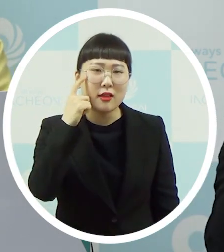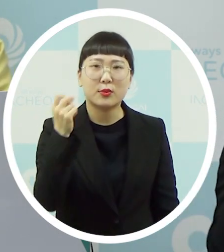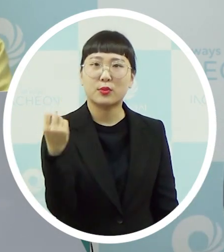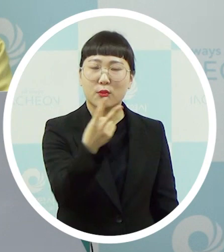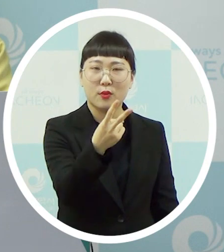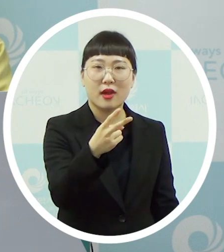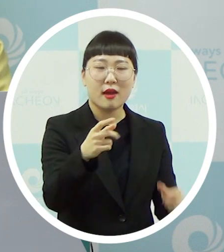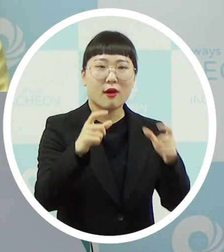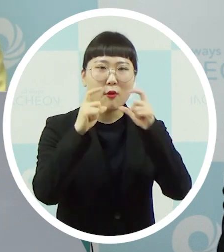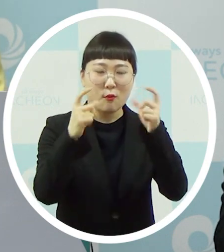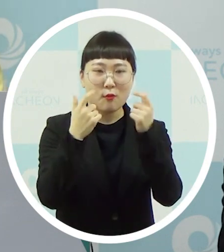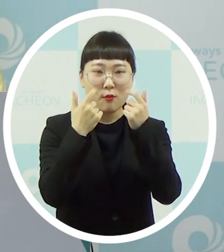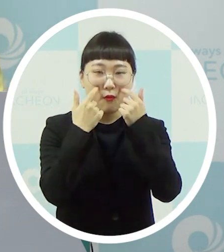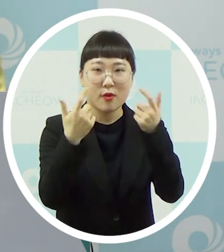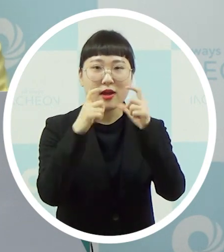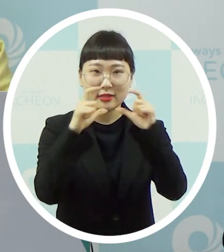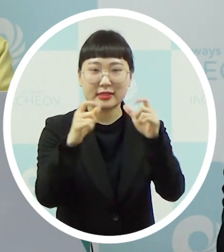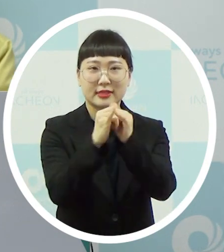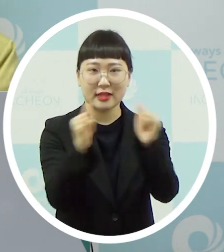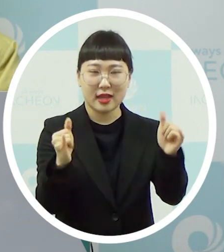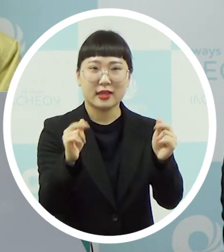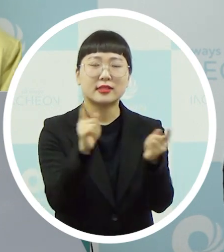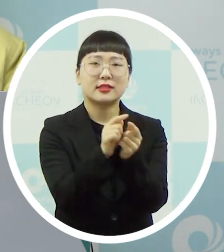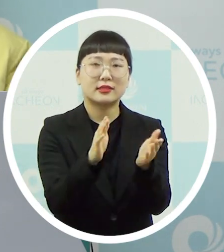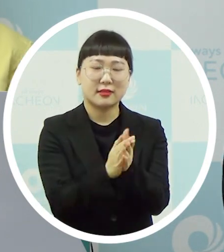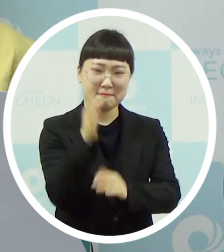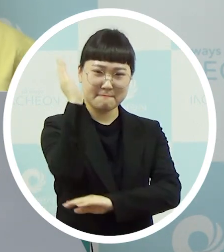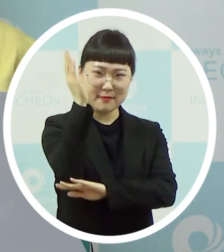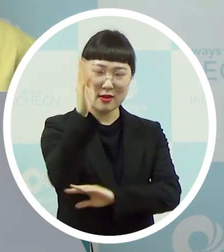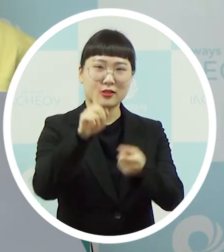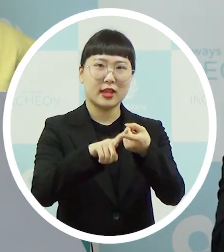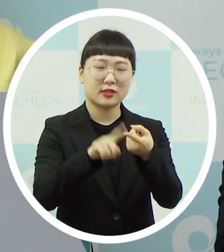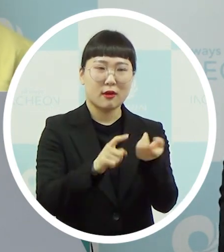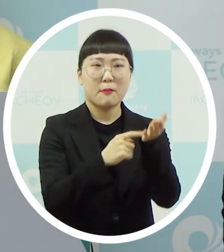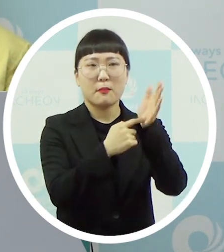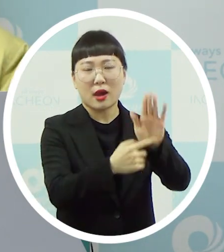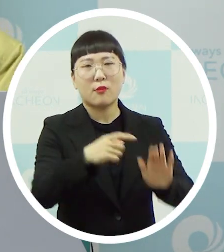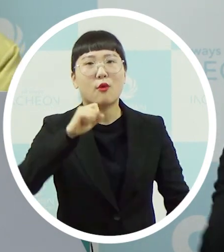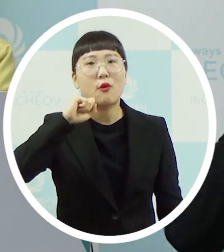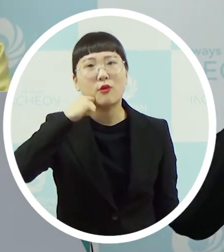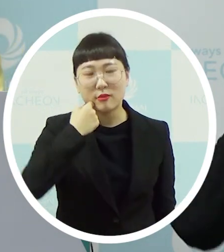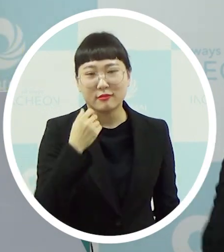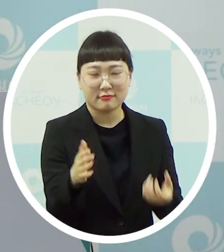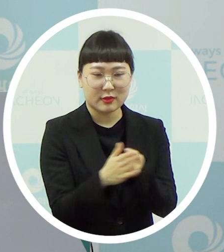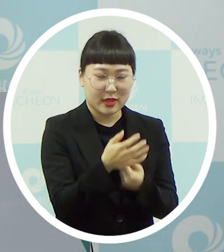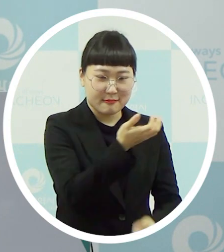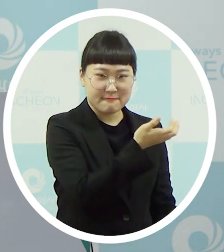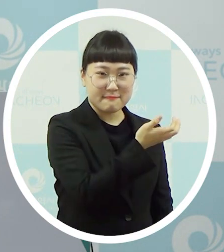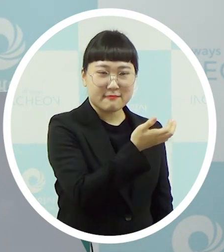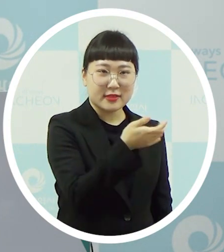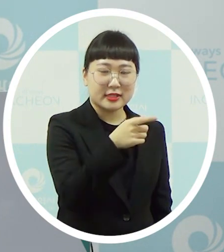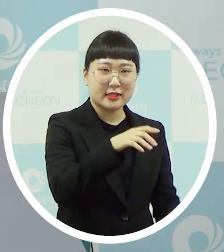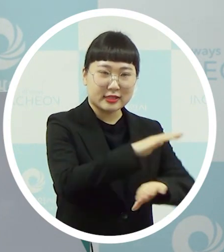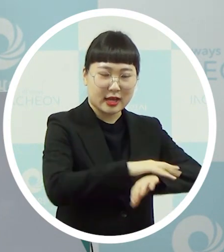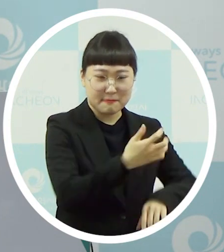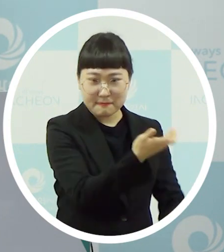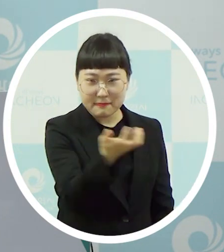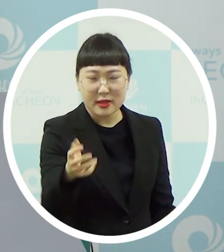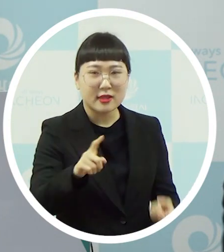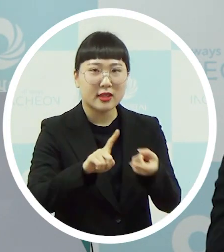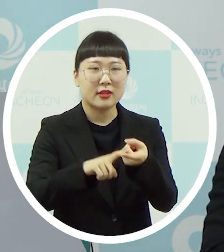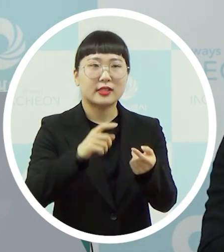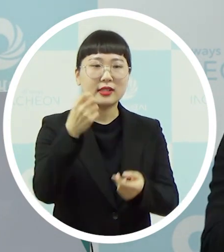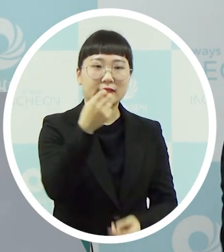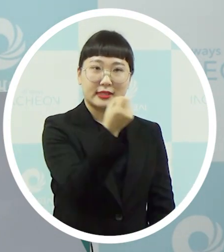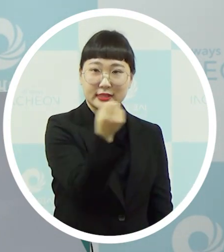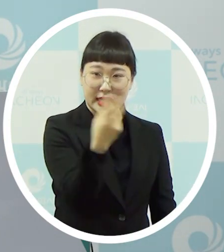진술만으로 진술에 의거해서 그걸 발표할 수 없다 이런 여러 경로를 통해서 재활용을 거쳐서 해야 된다 이렇게